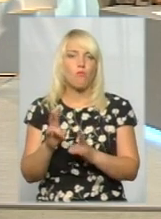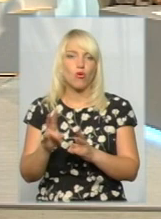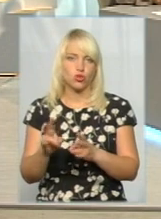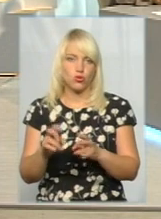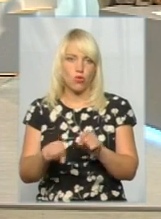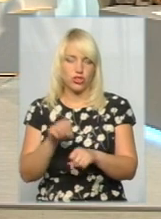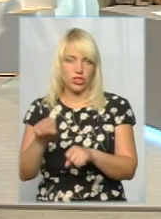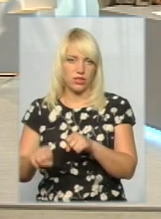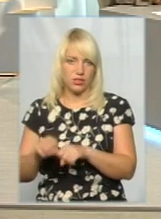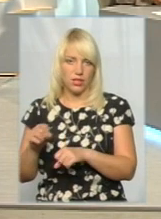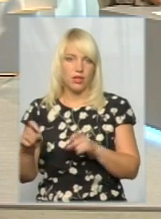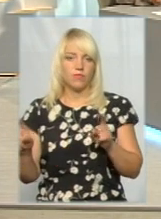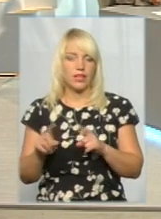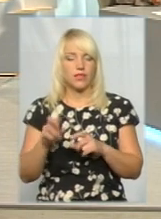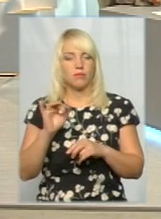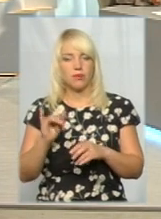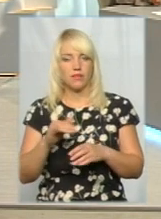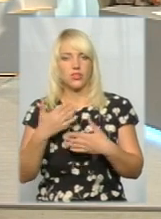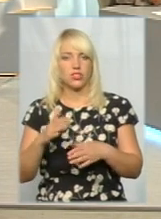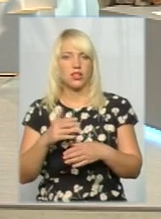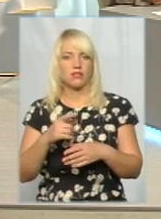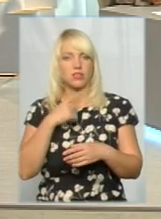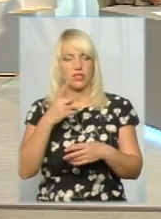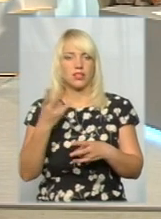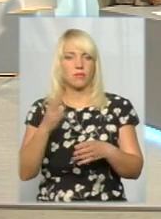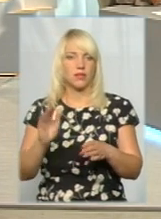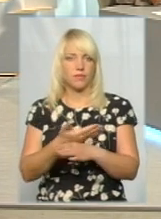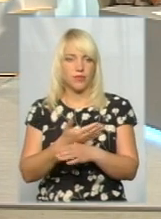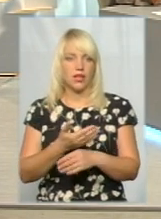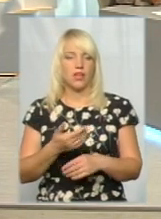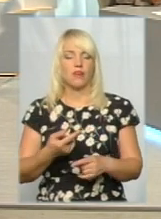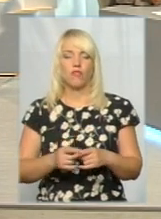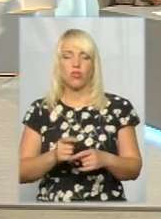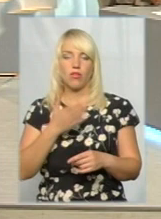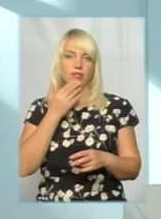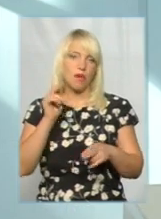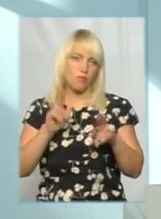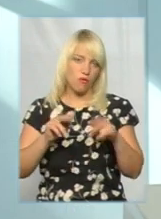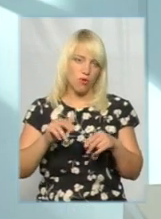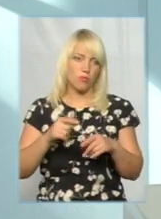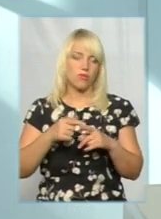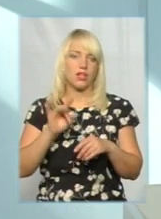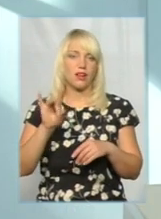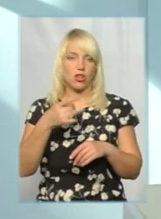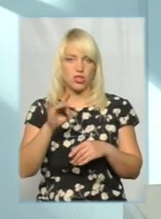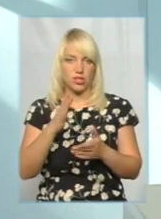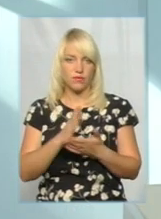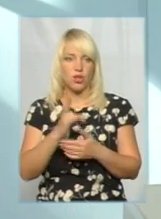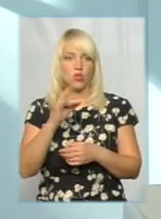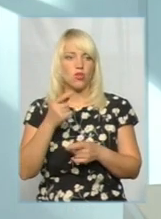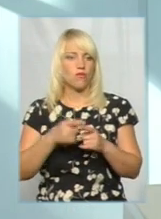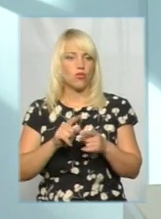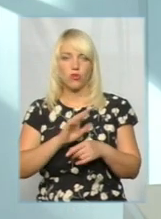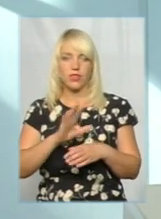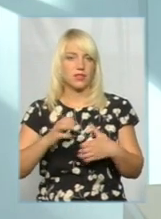зобов'язували його вже зносити. Тобто, воно не пофарбоване, воно з іржою, але вони не є